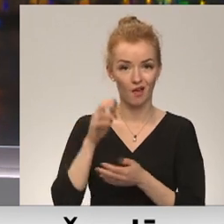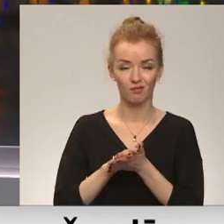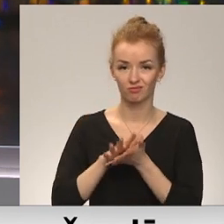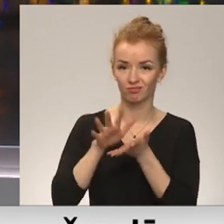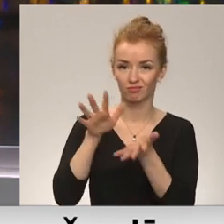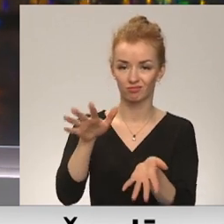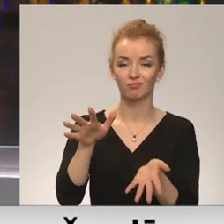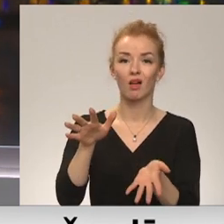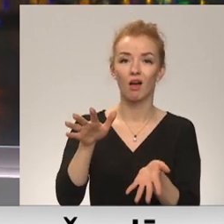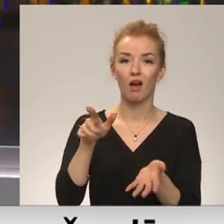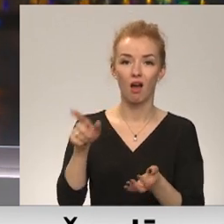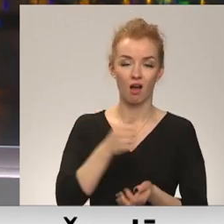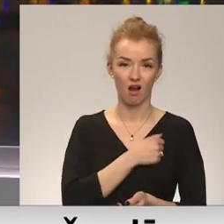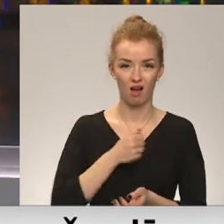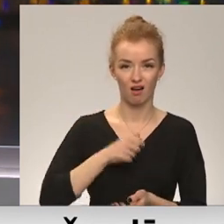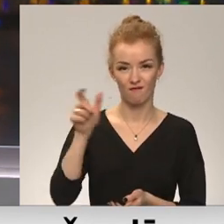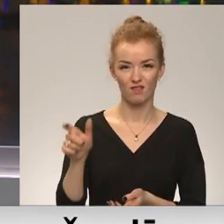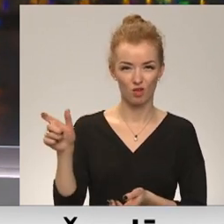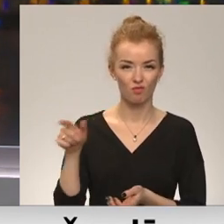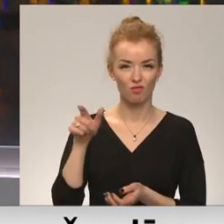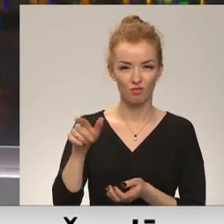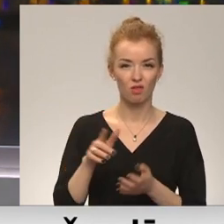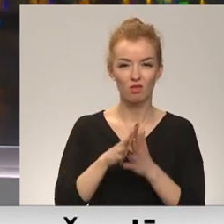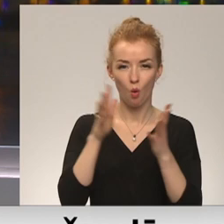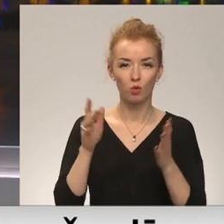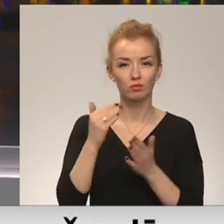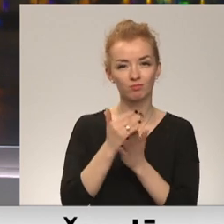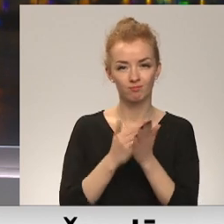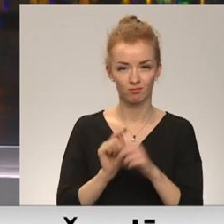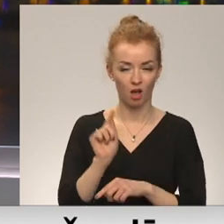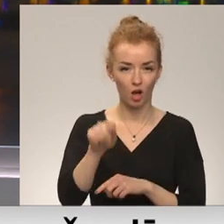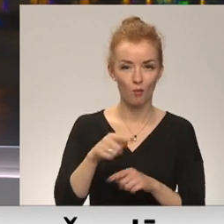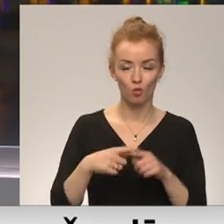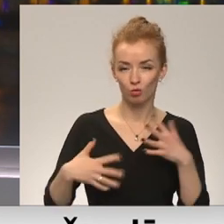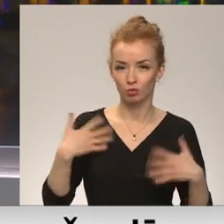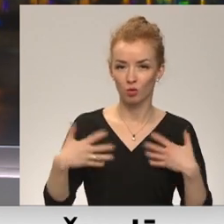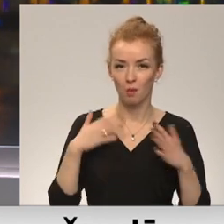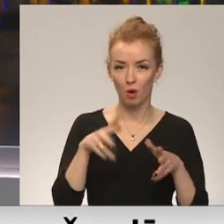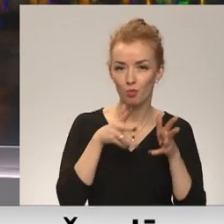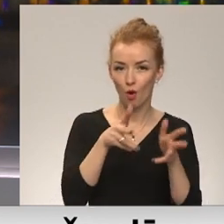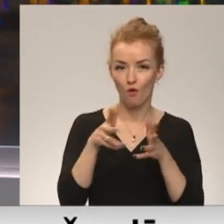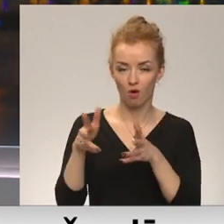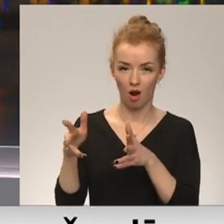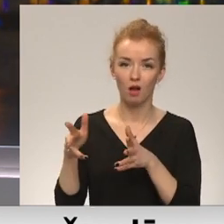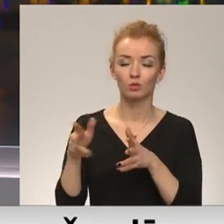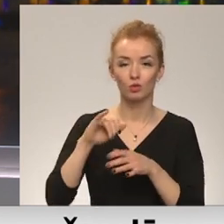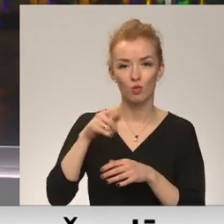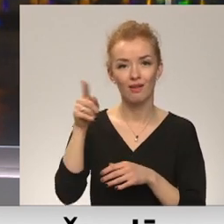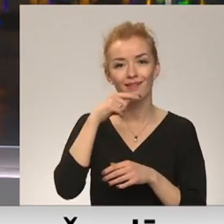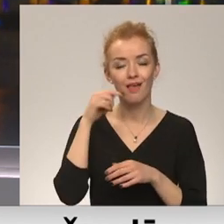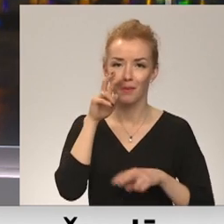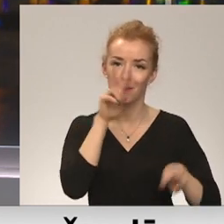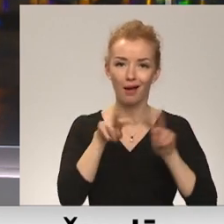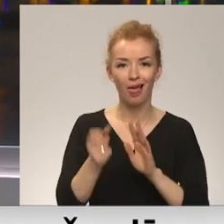prokremliskos kaujniekus par desmitiem pamiera pārkāpumu un važīs par provokācijām apsūdzot Krieviju par iegansta meklēšanu